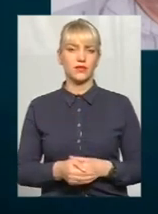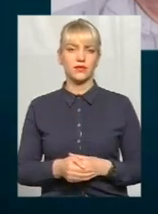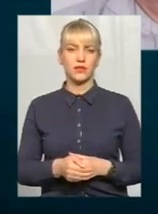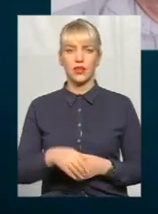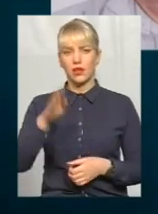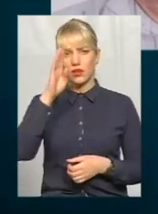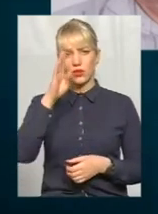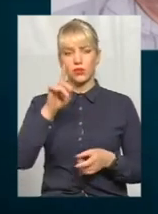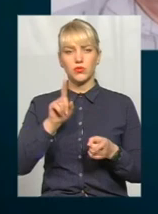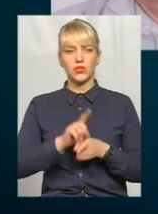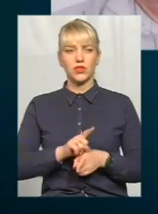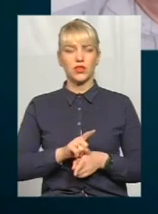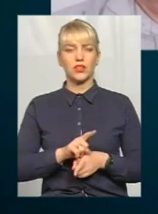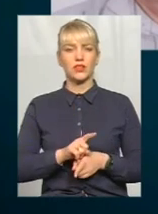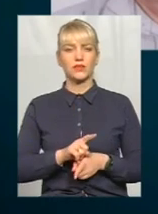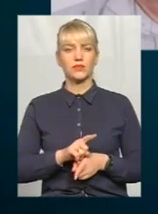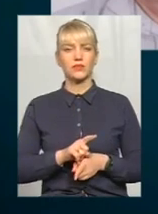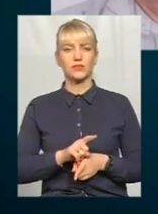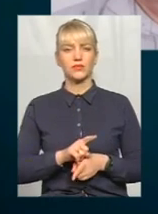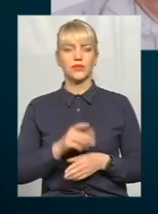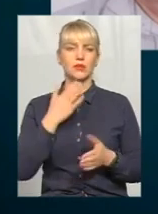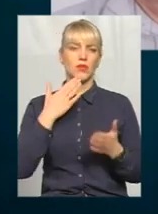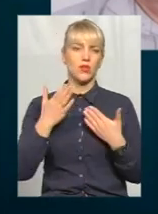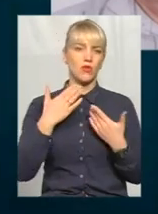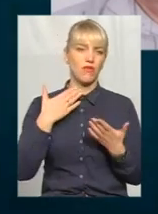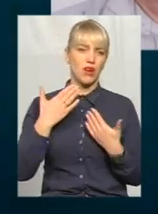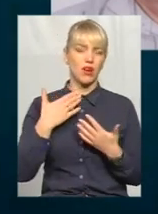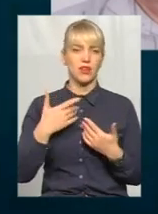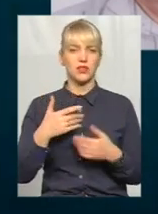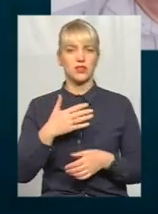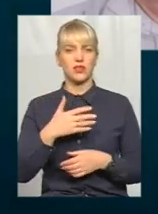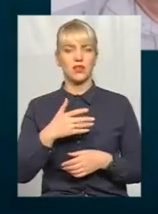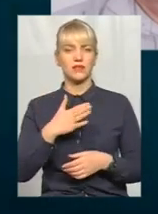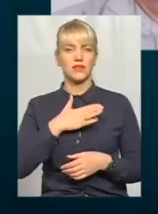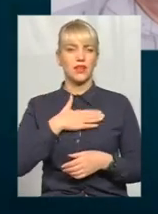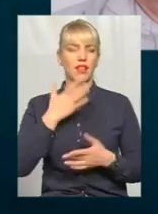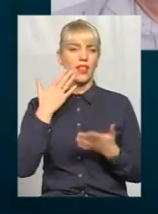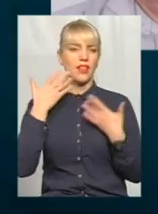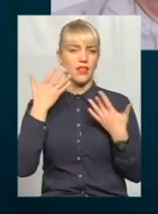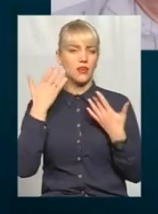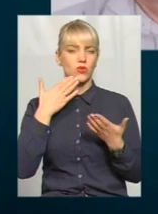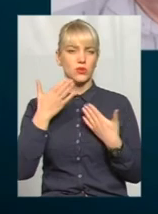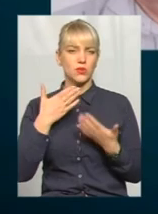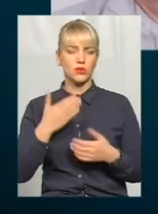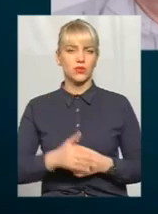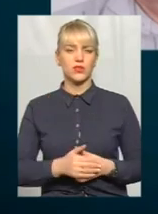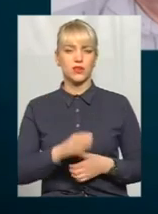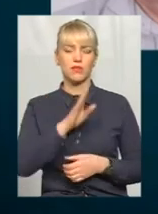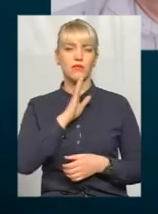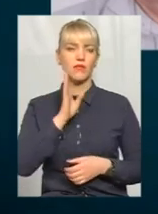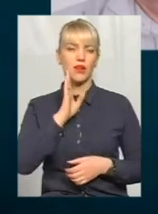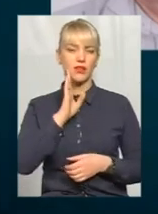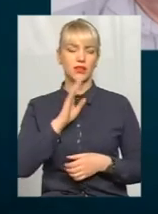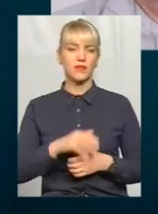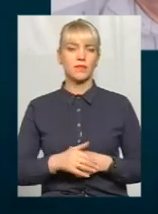хлопчик такий, що до спілкування, знаєте, йде дуже легко на спілкування. Мати ж розуміру